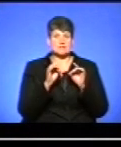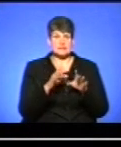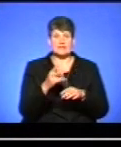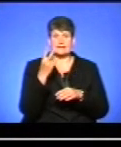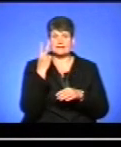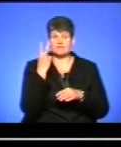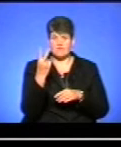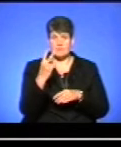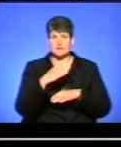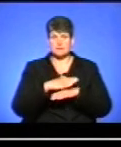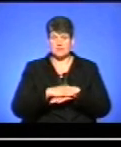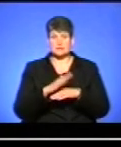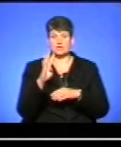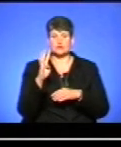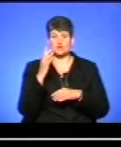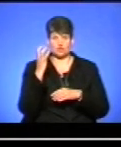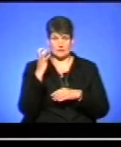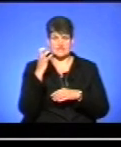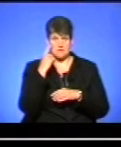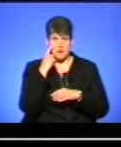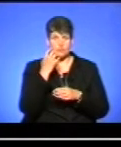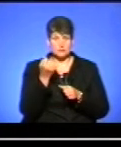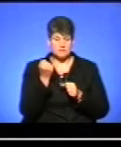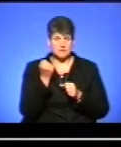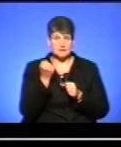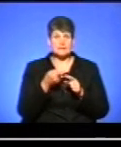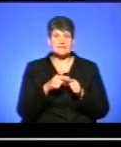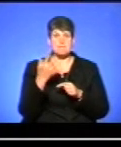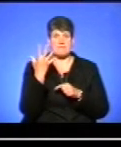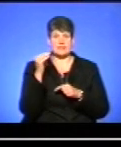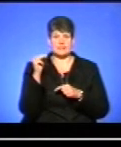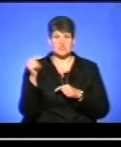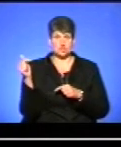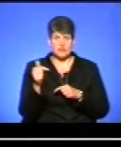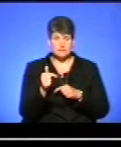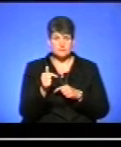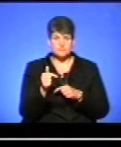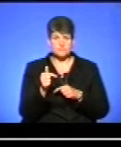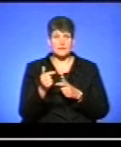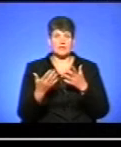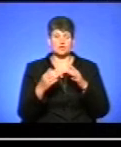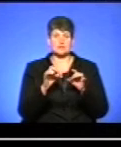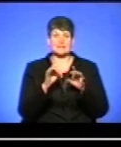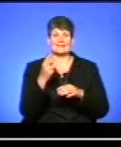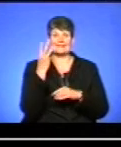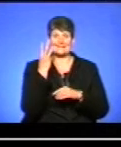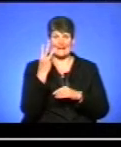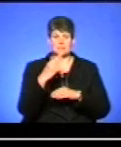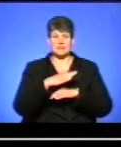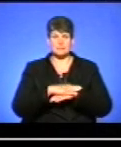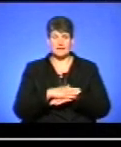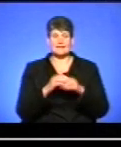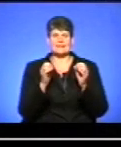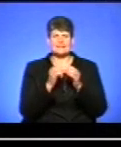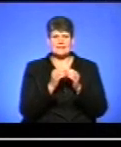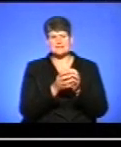два предмети, тобто 400 балів отримали, це 5 тисяч гривень, і якщо здали три предмети, це 10 і